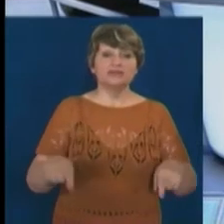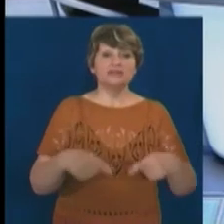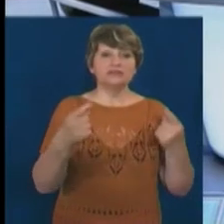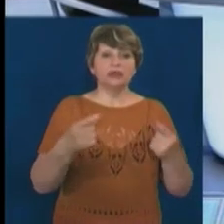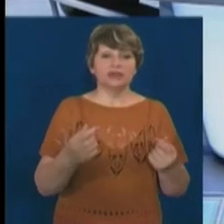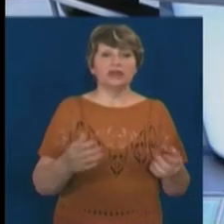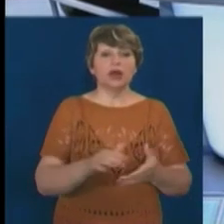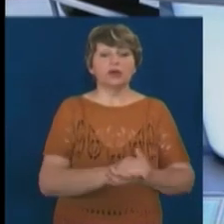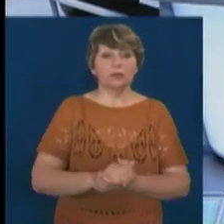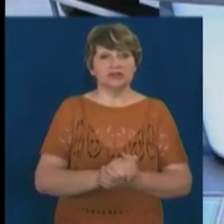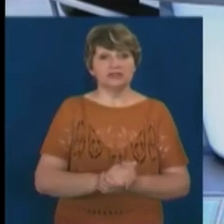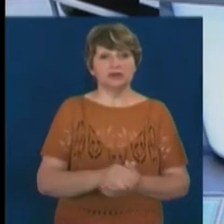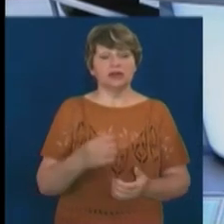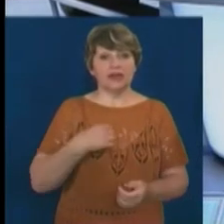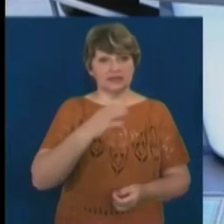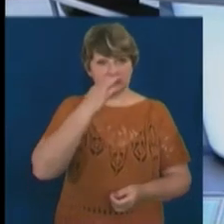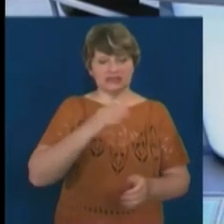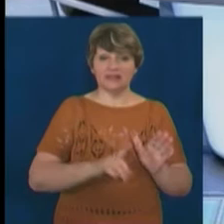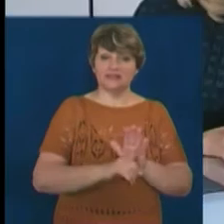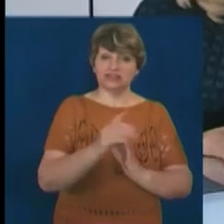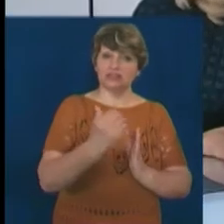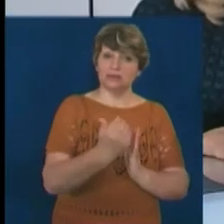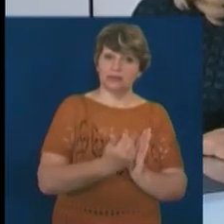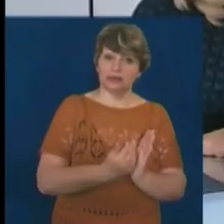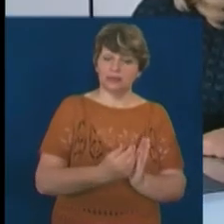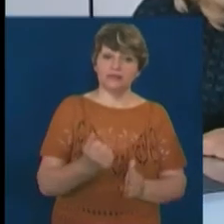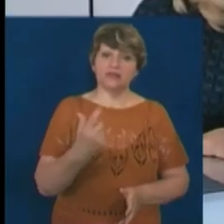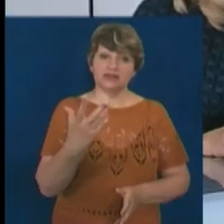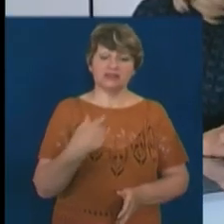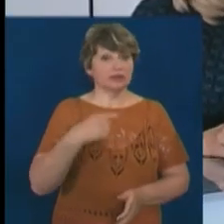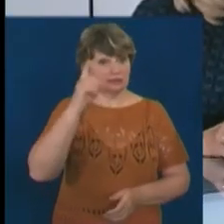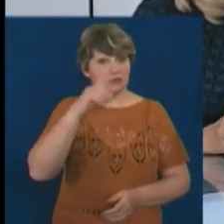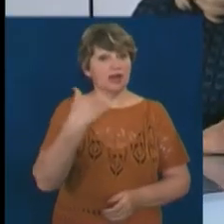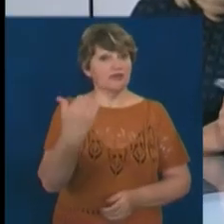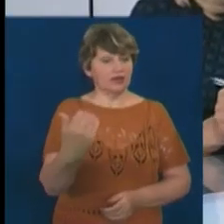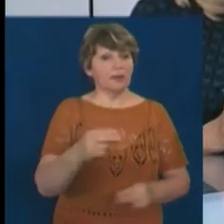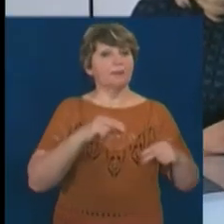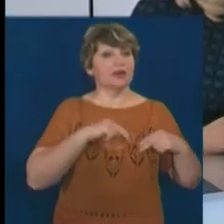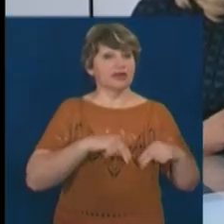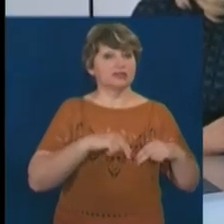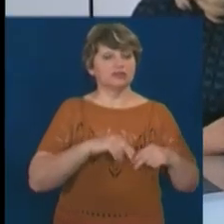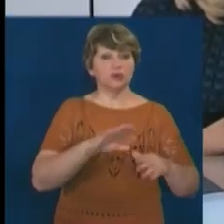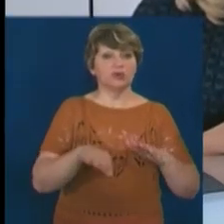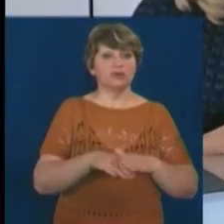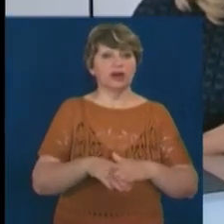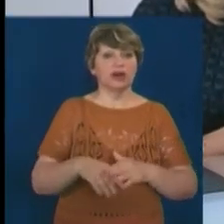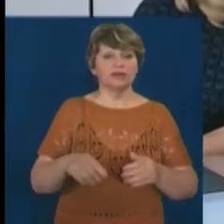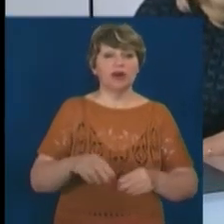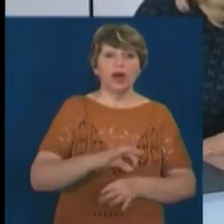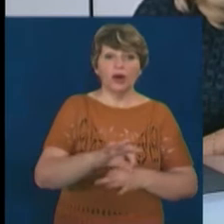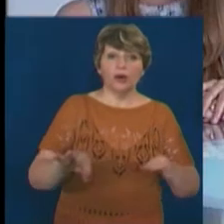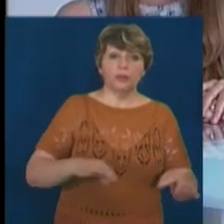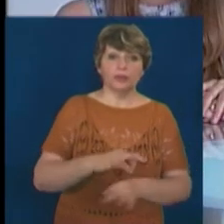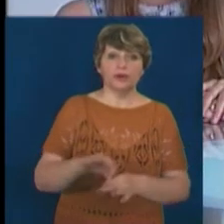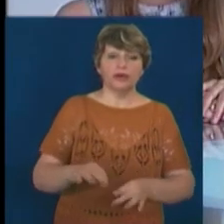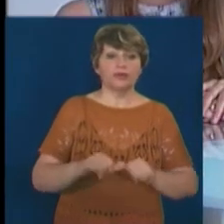громадську організацію, я щойно заявила на початку нашої програми. І, наскільки мені відомо, то ви працюєте над громадськими проєктами міського